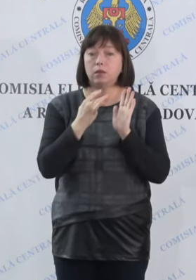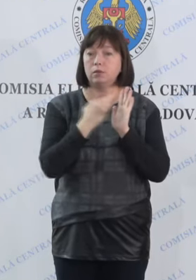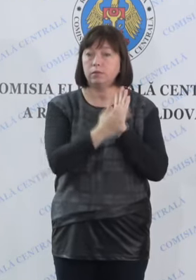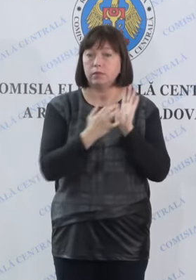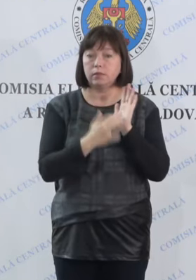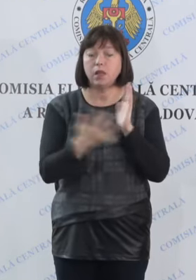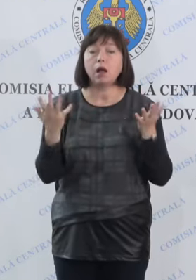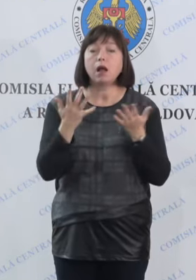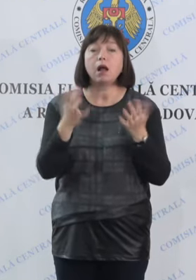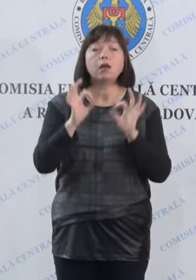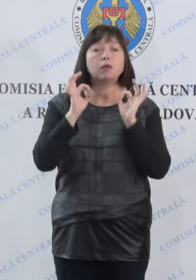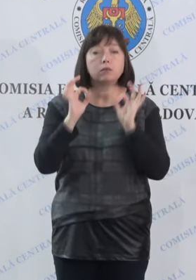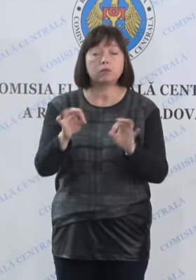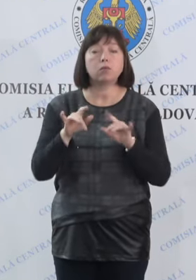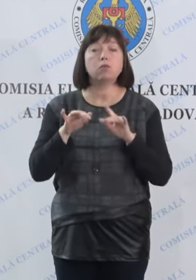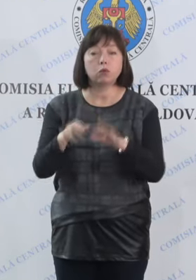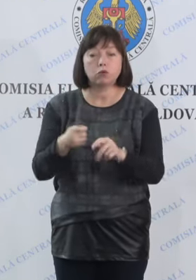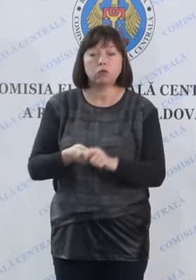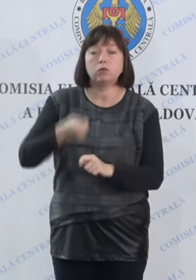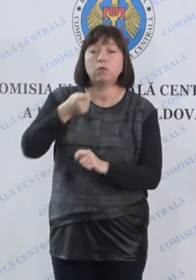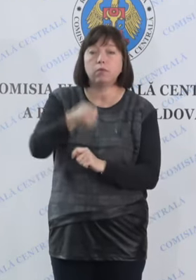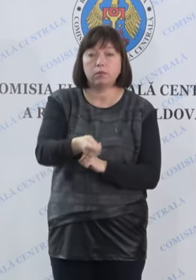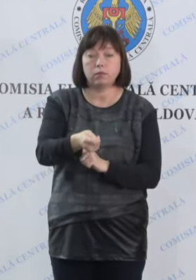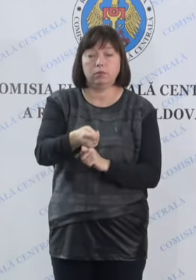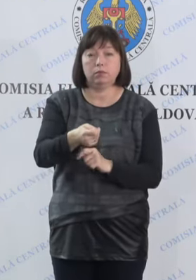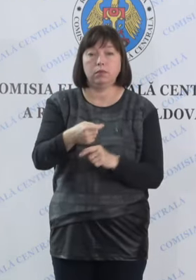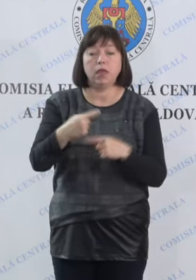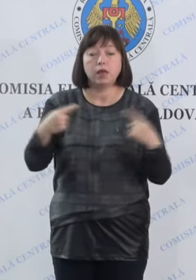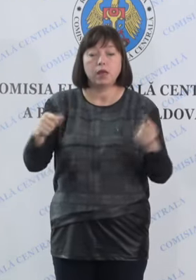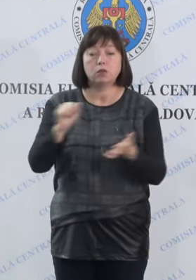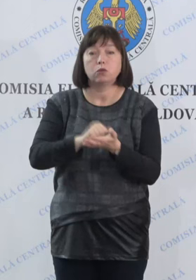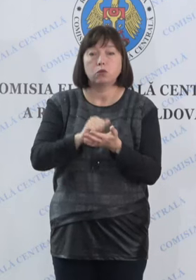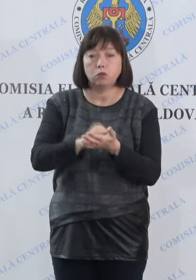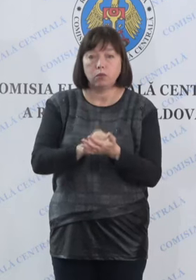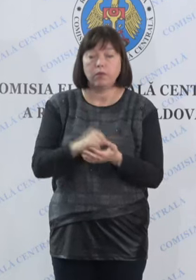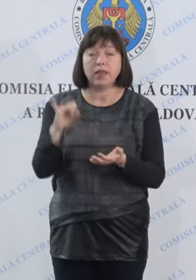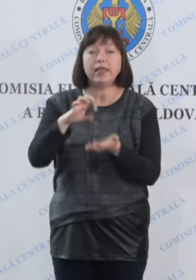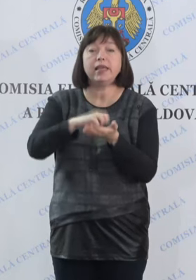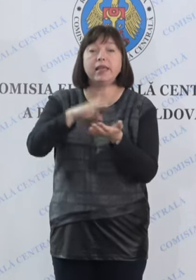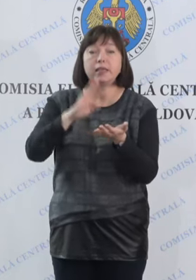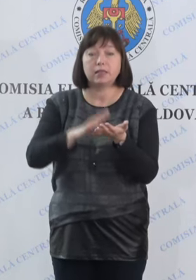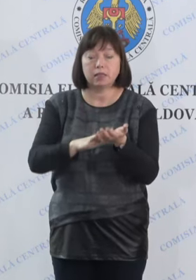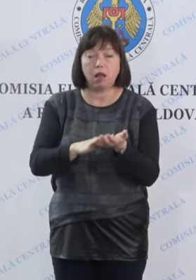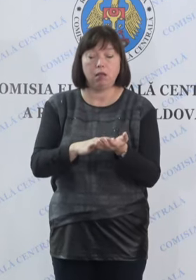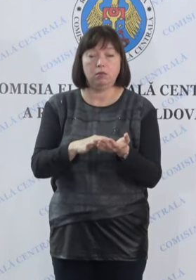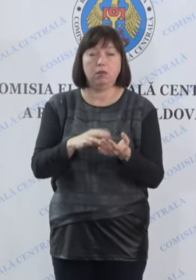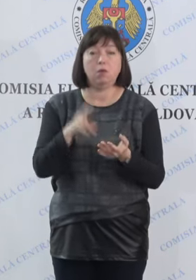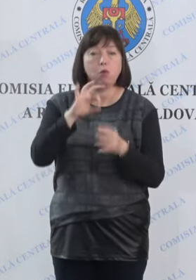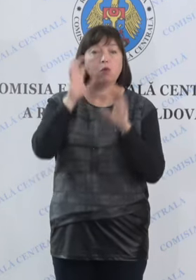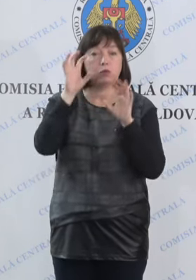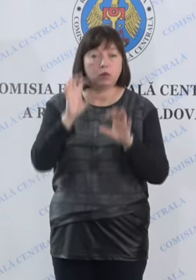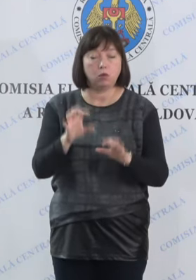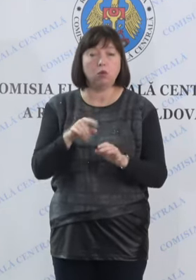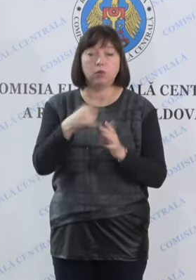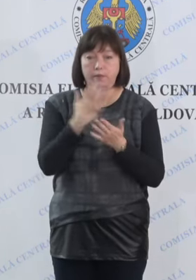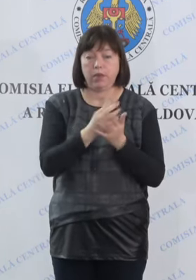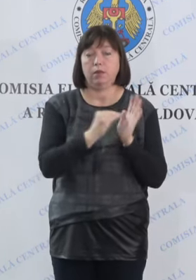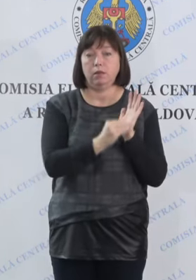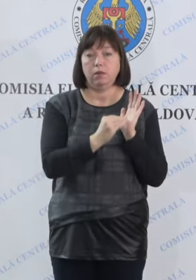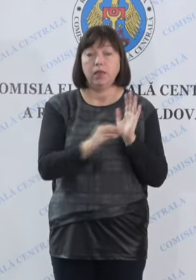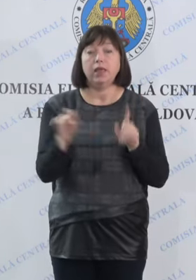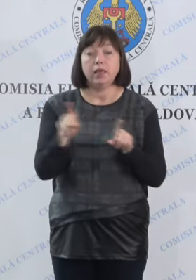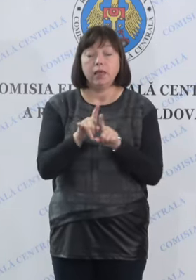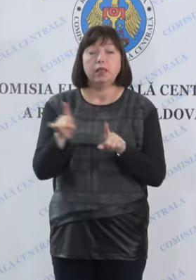care e procedura pentru depunerea unor acte și înregistrarea corespunzătoare. Și la fel,